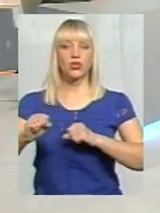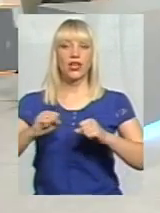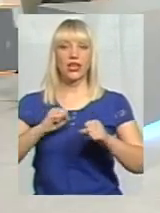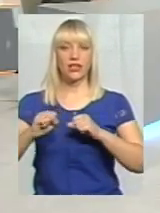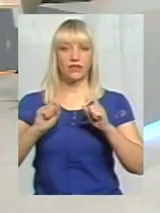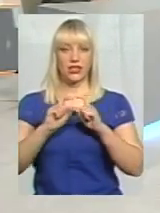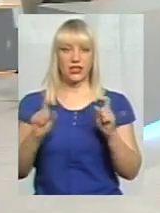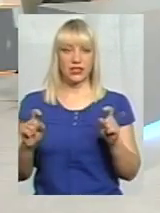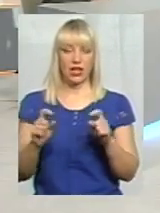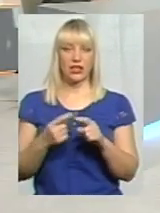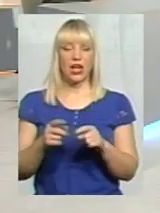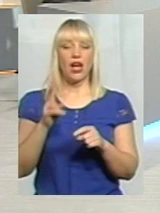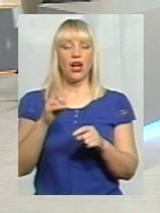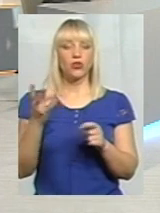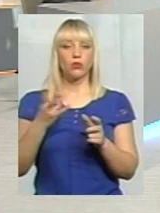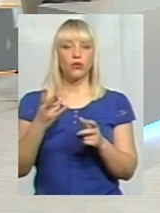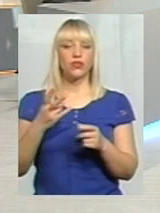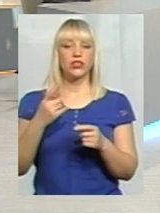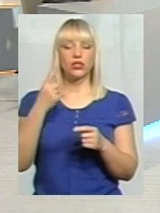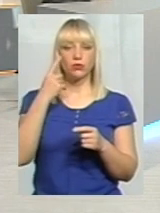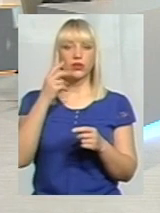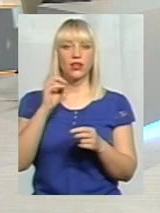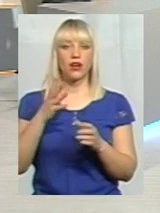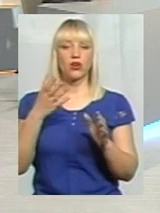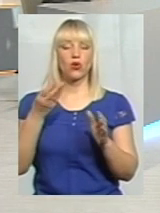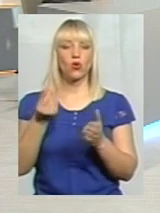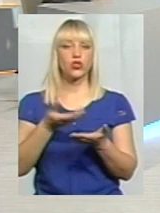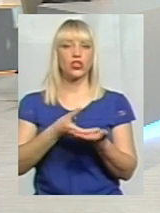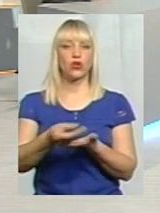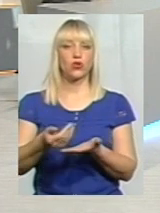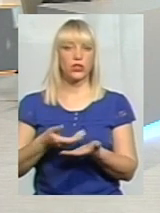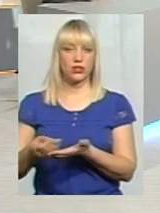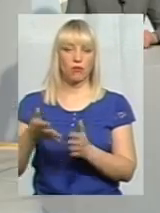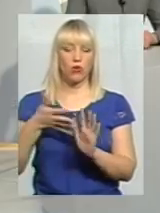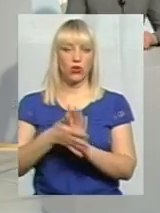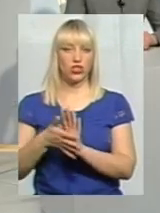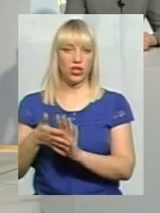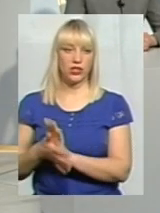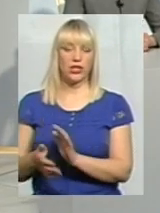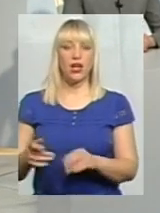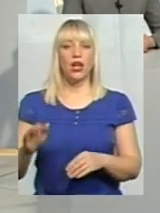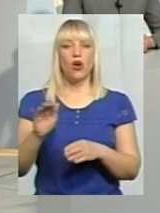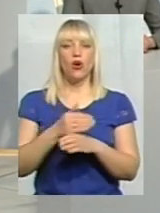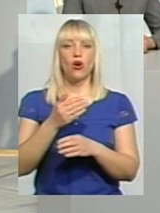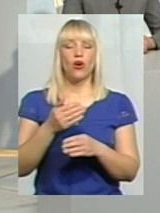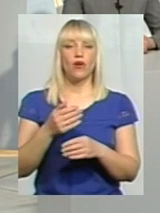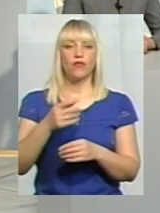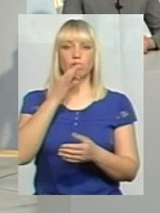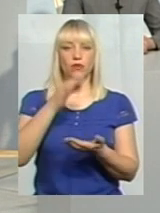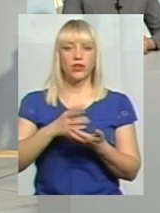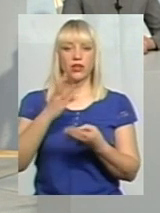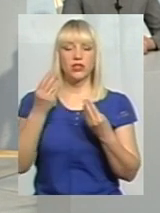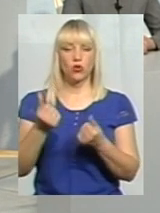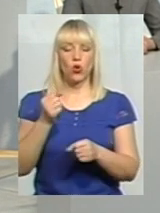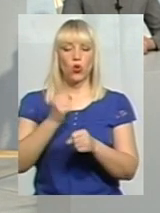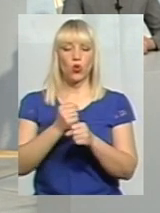хто має контролювати, як вони розпоряджаються коштами, які їм виділяються? Розпорядниками коштів для них є також і роботодавці, тобто